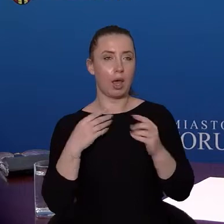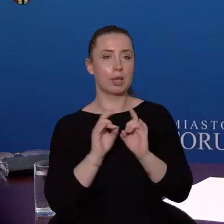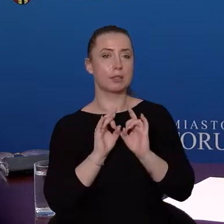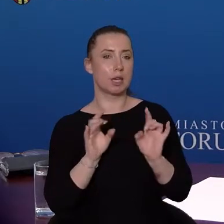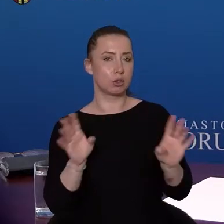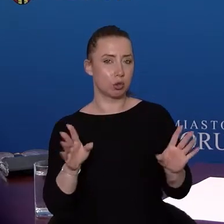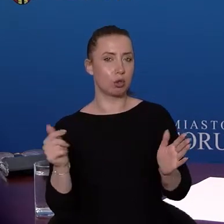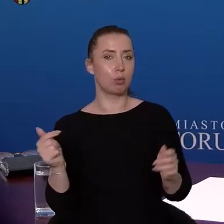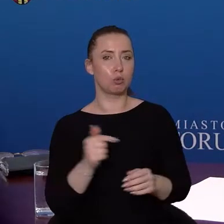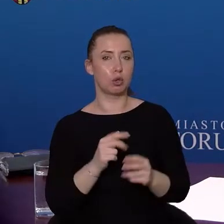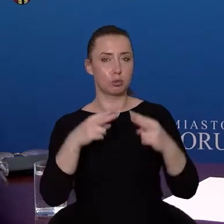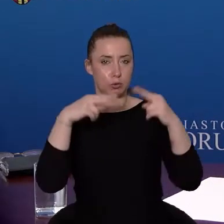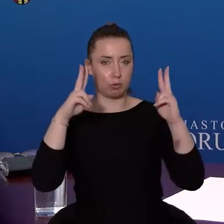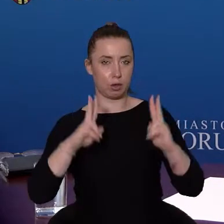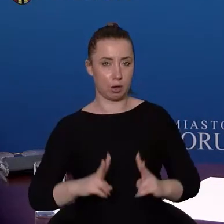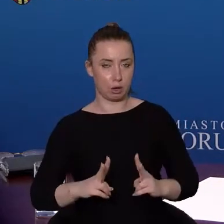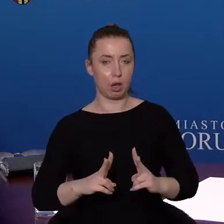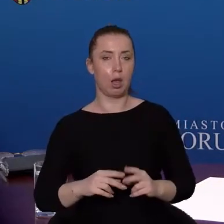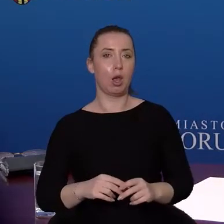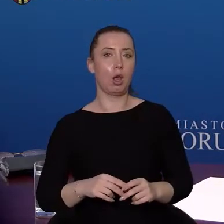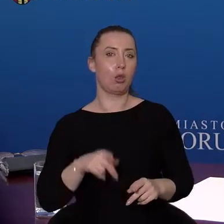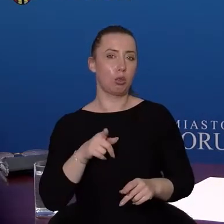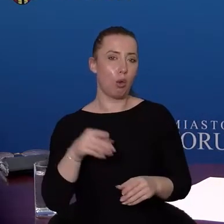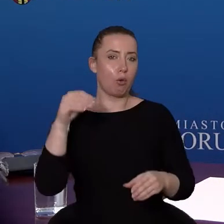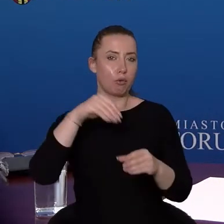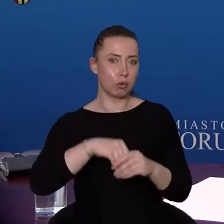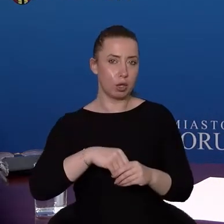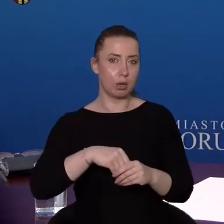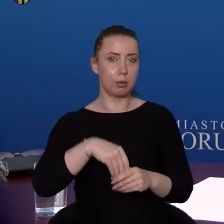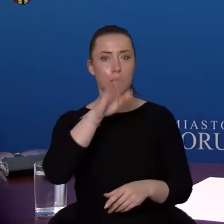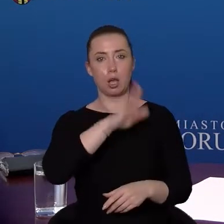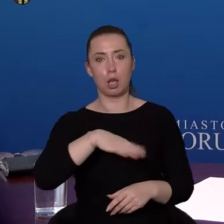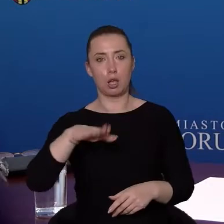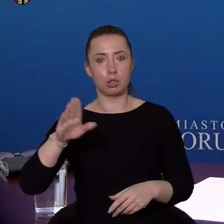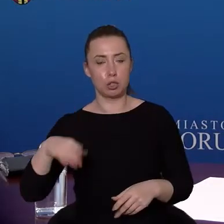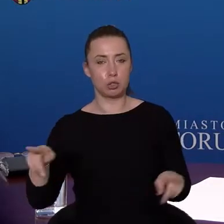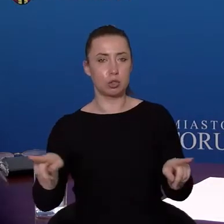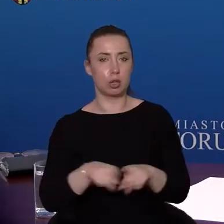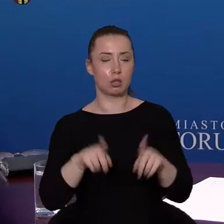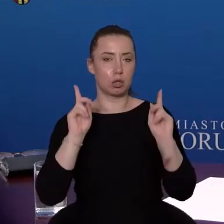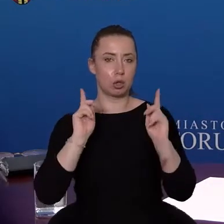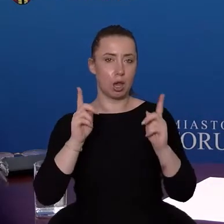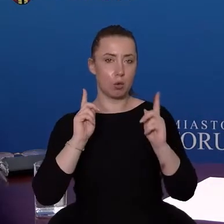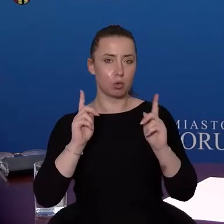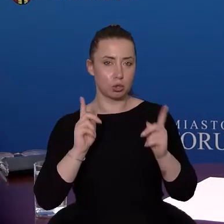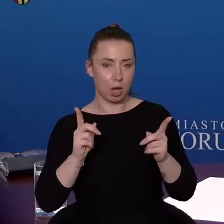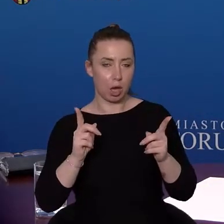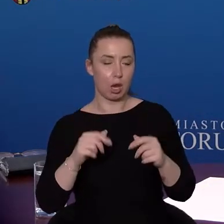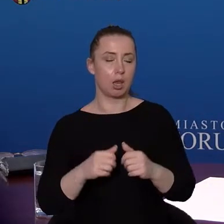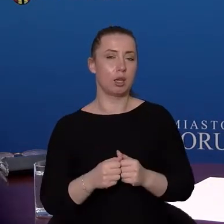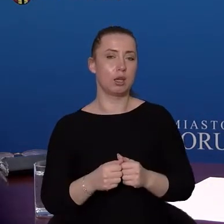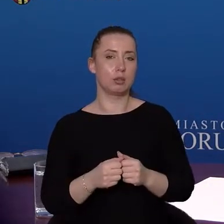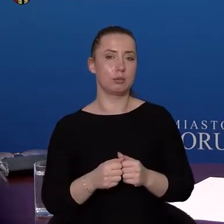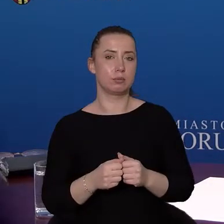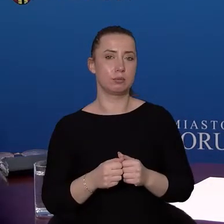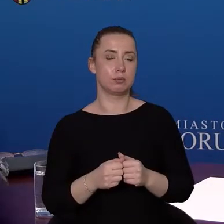Te zakażenia występują zarówno wśród uczennic, uczniów podopiecznych, jak i także wśród personelu,